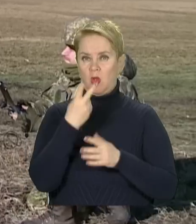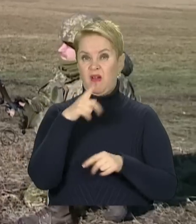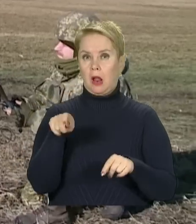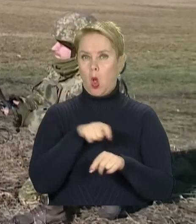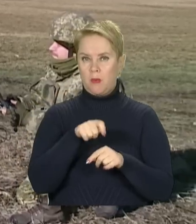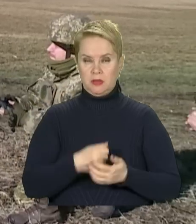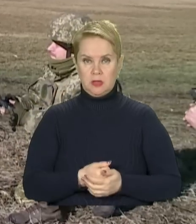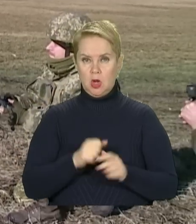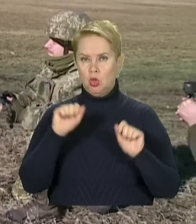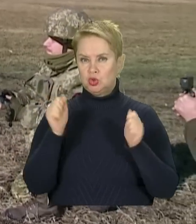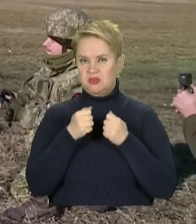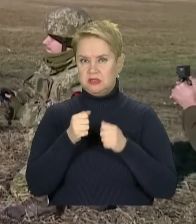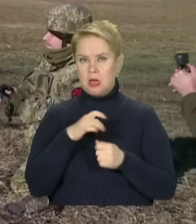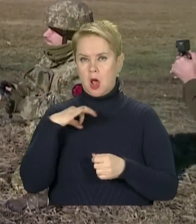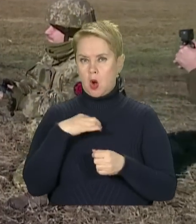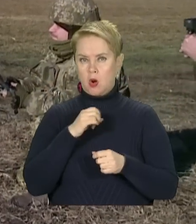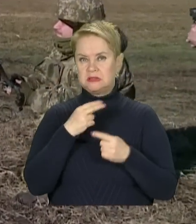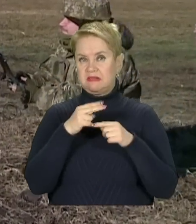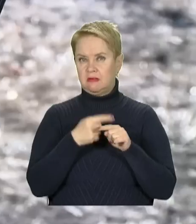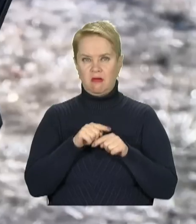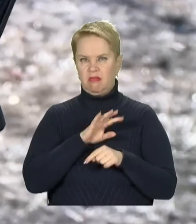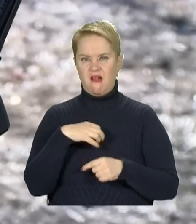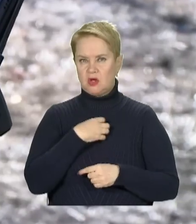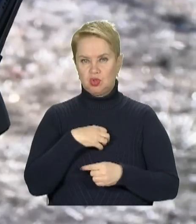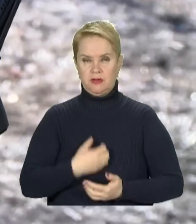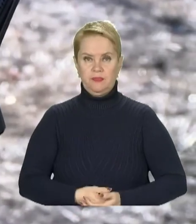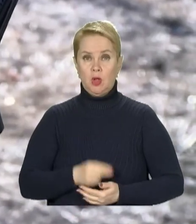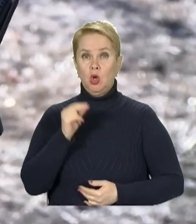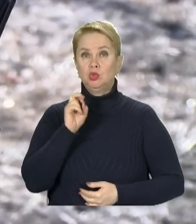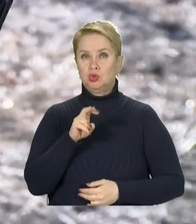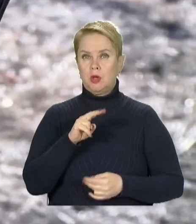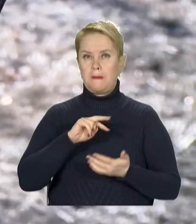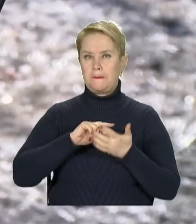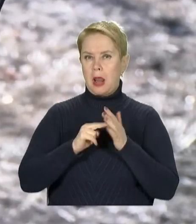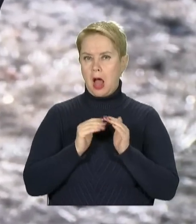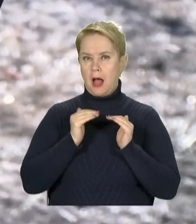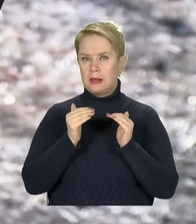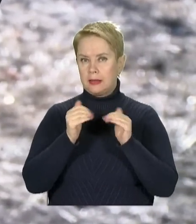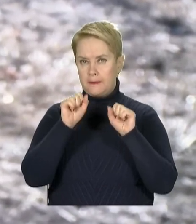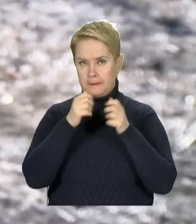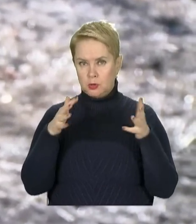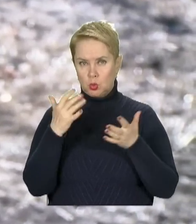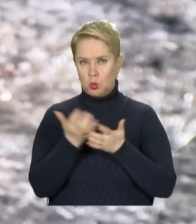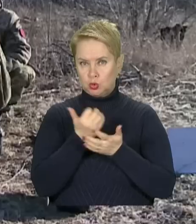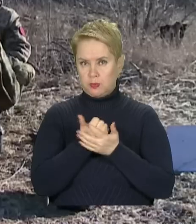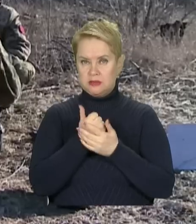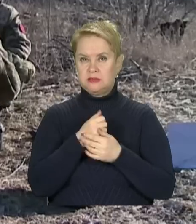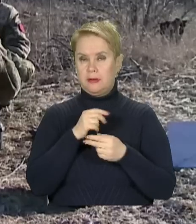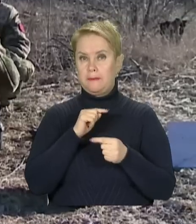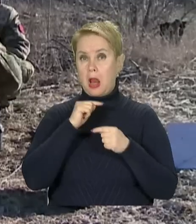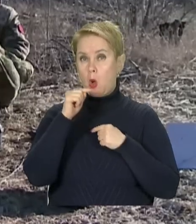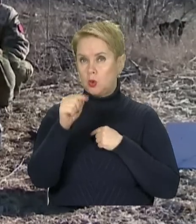кілометрів. Швидкість в аеророзвідці, кажуть, неважлива. Чим плавніші рухи, тим більше ймовірність успішного польоту.